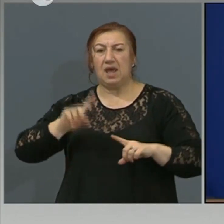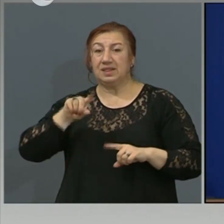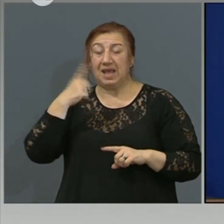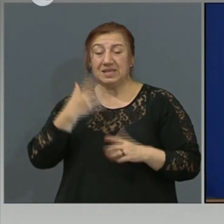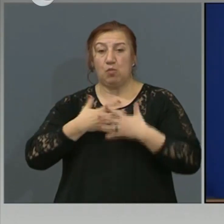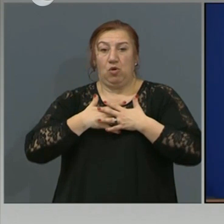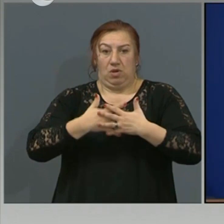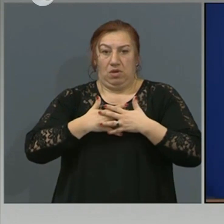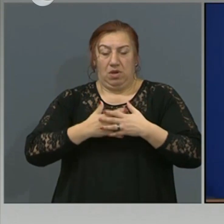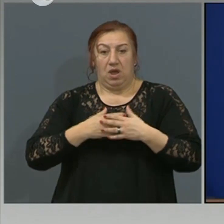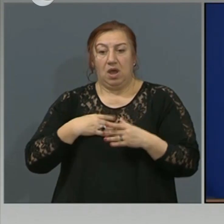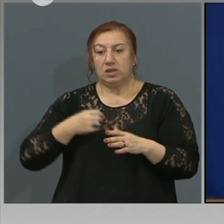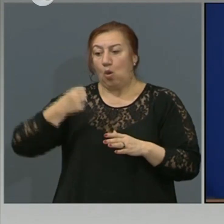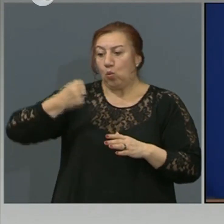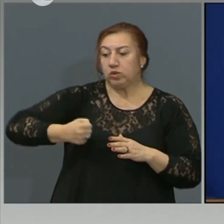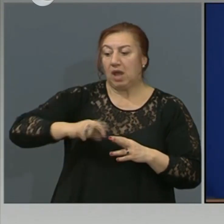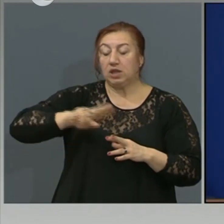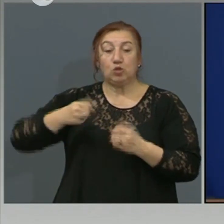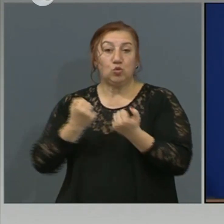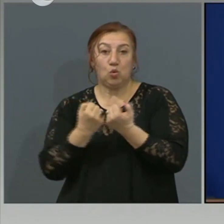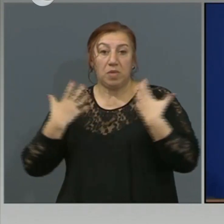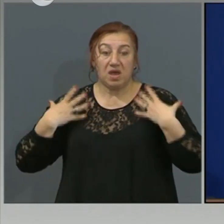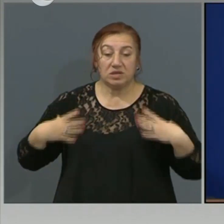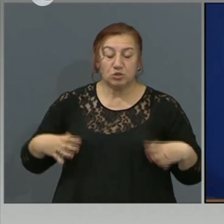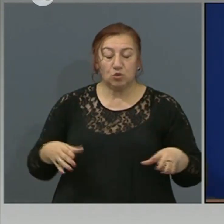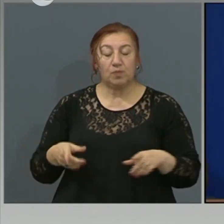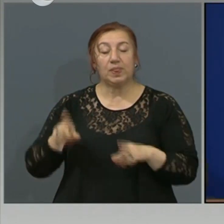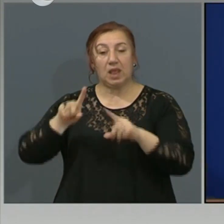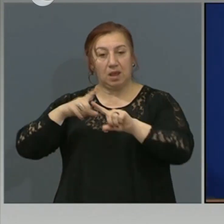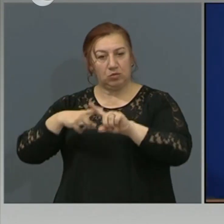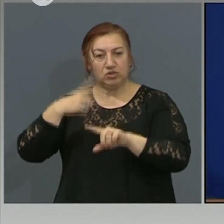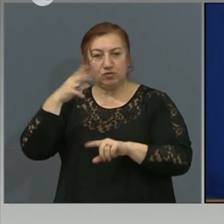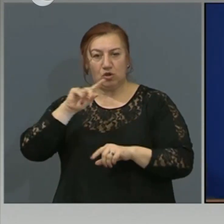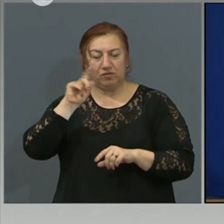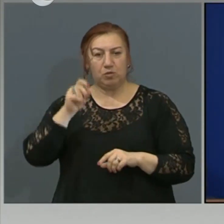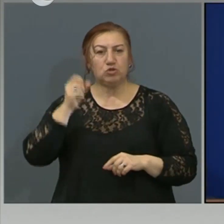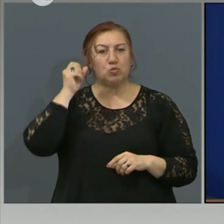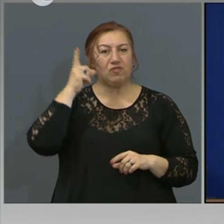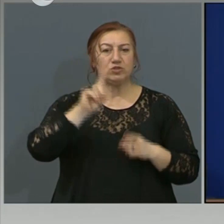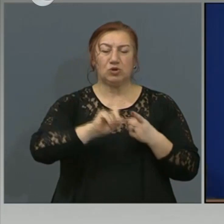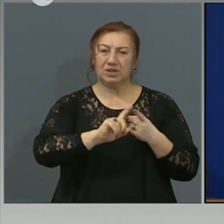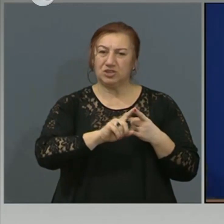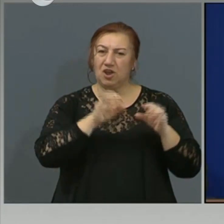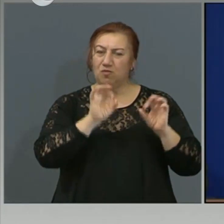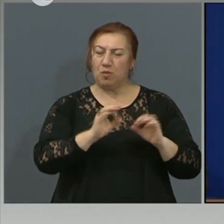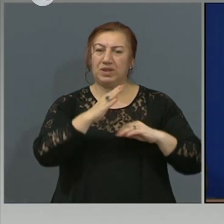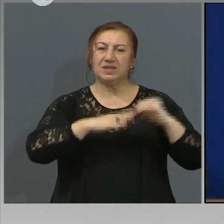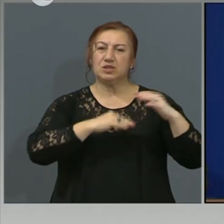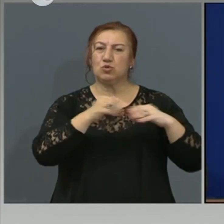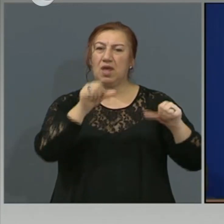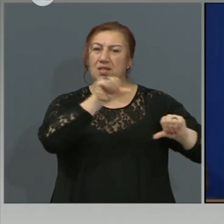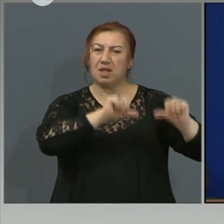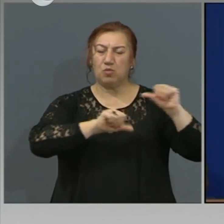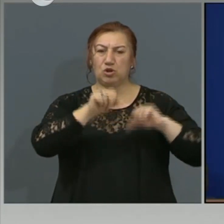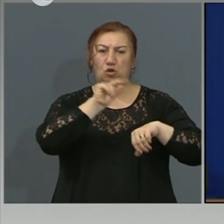на друго място и към професор Кантерджиев след това от строящата, т.е. създаваща се лаборатория в Пловди и се готвят за